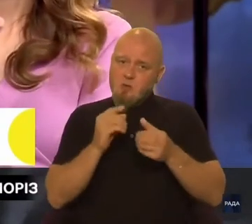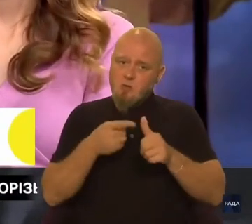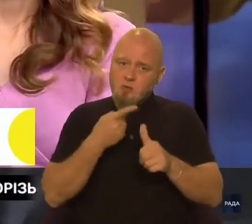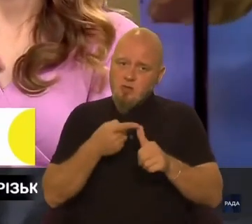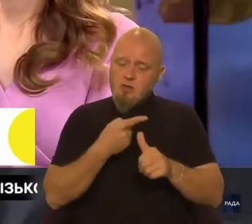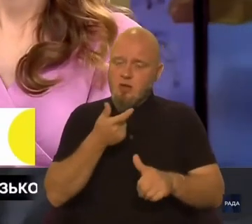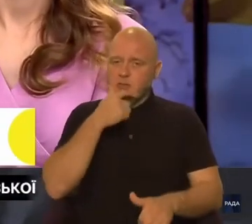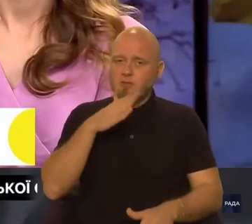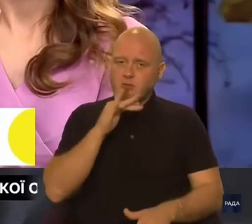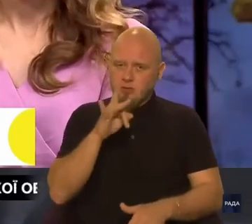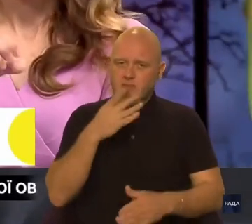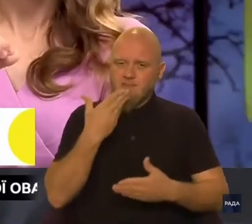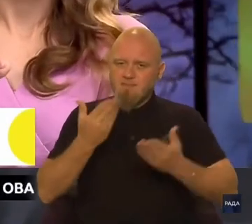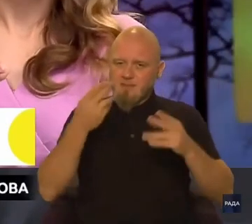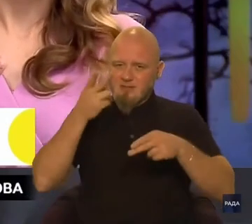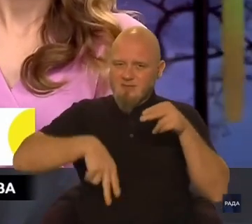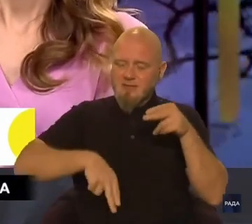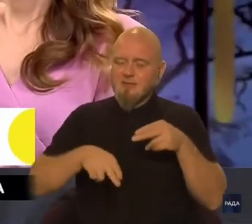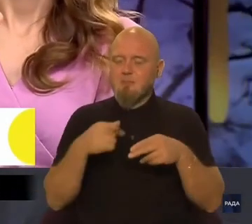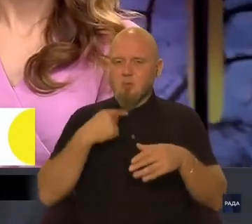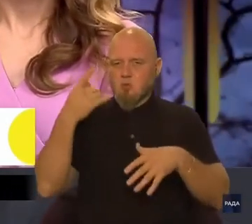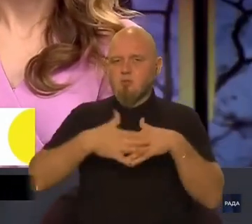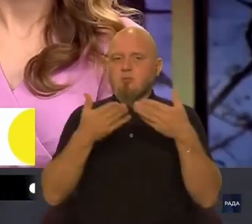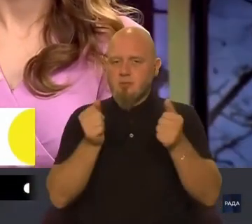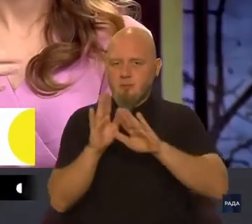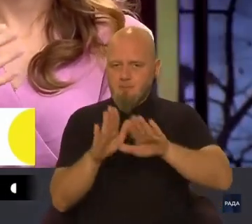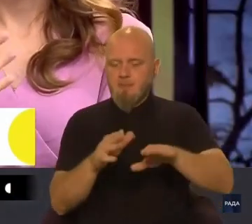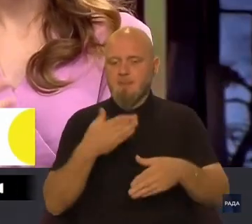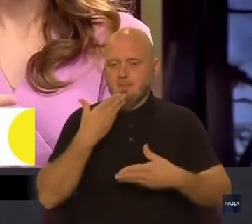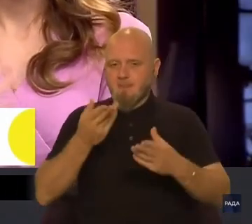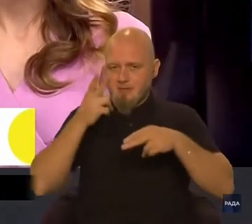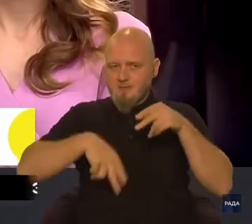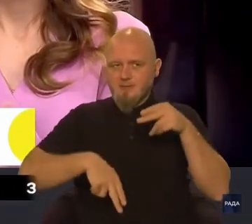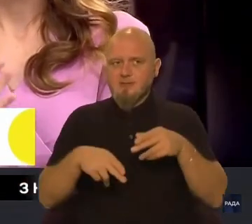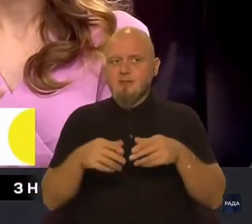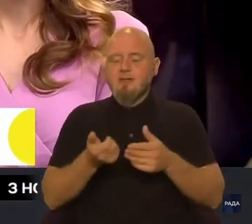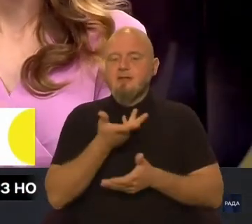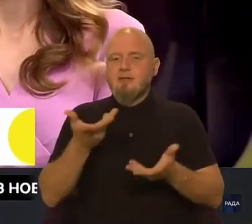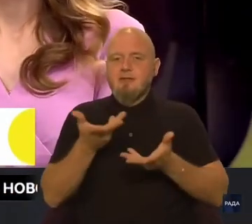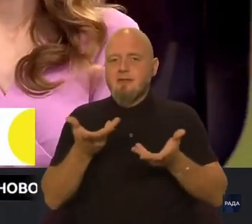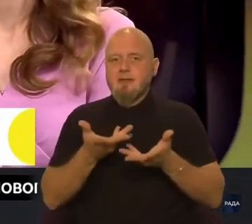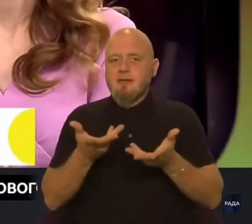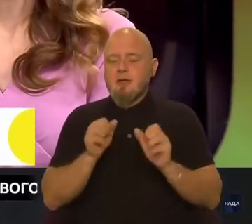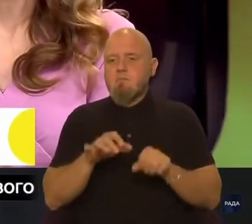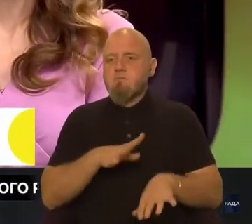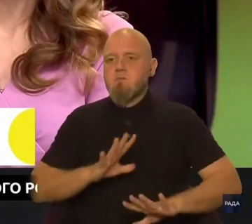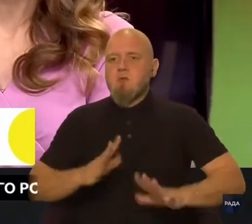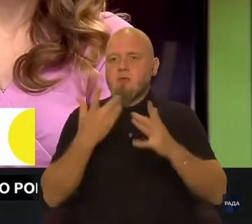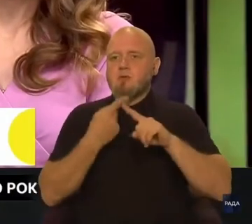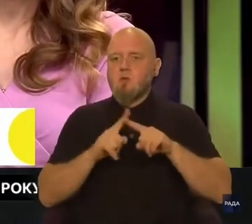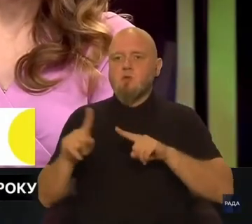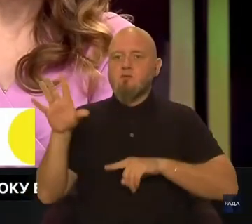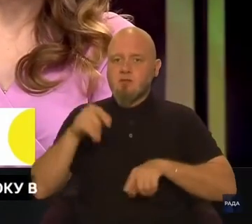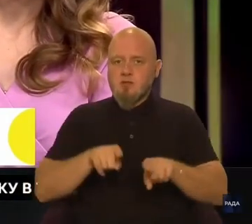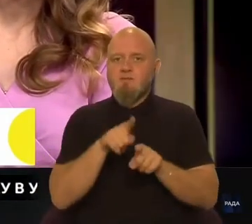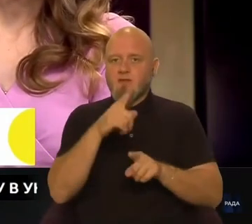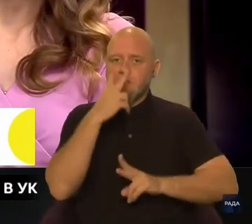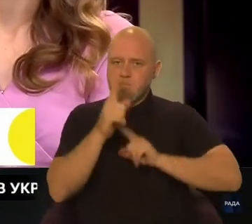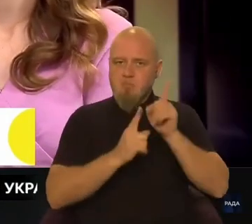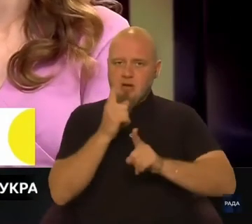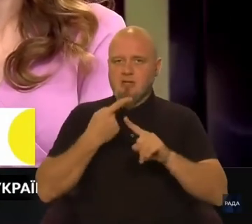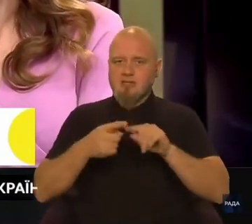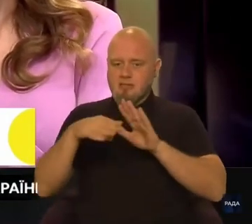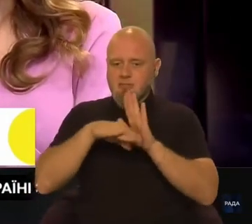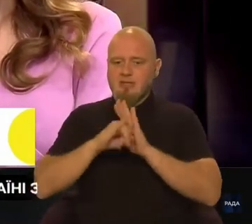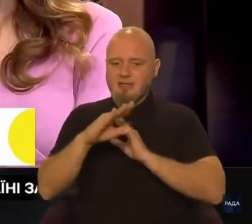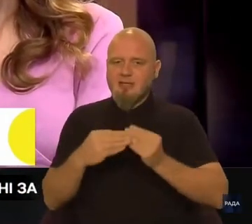Володимире, на завершення, яка ймовірність того, що все-таки ви переглянете цей